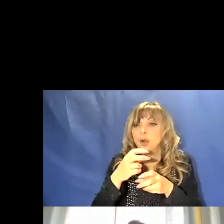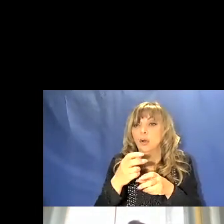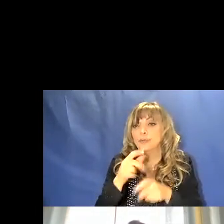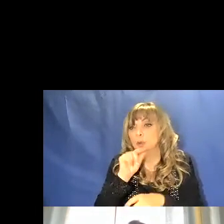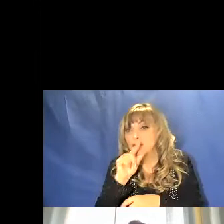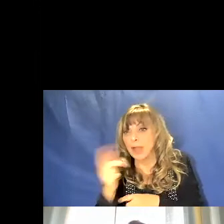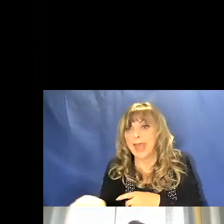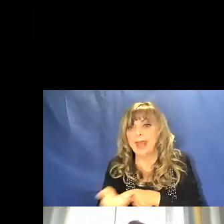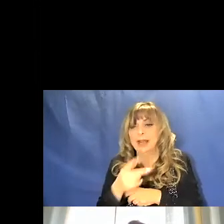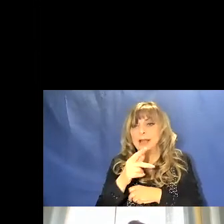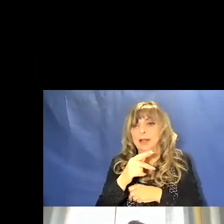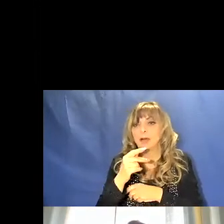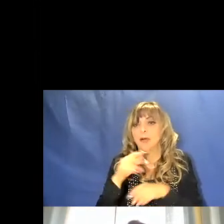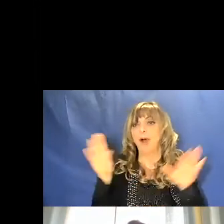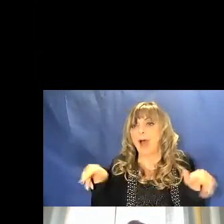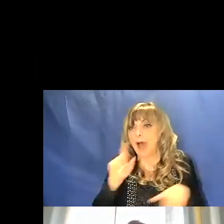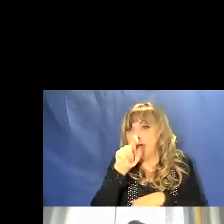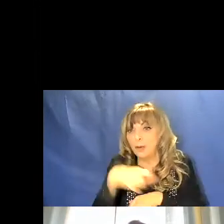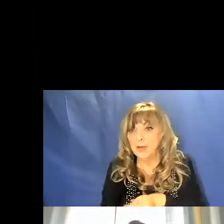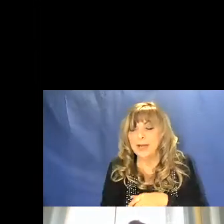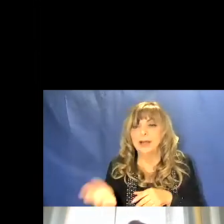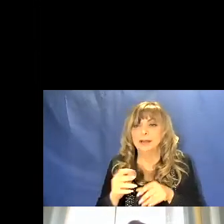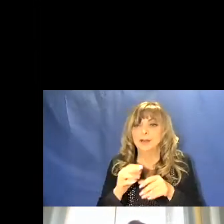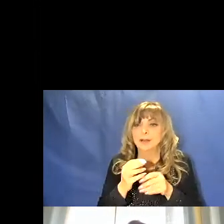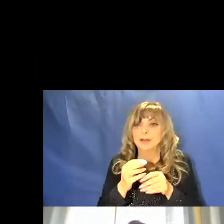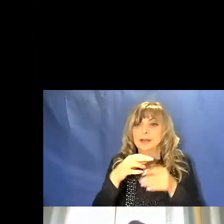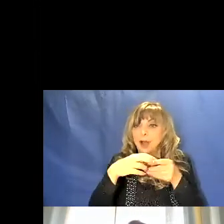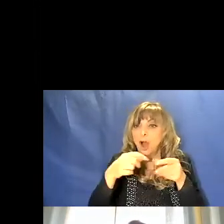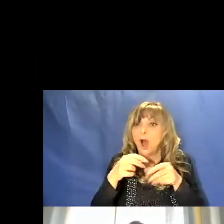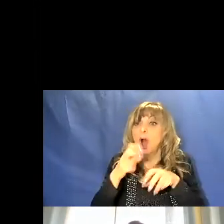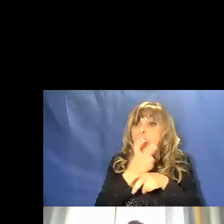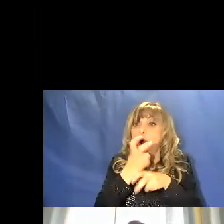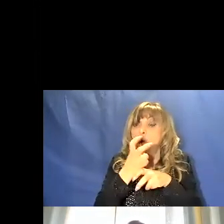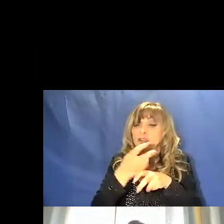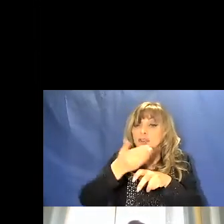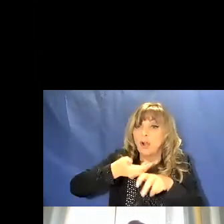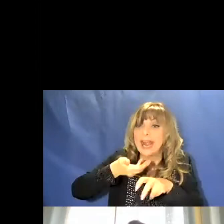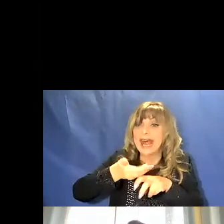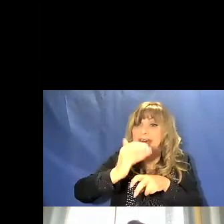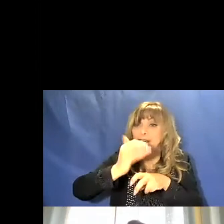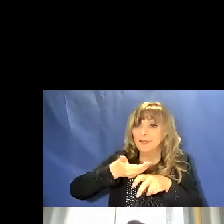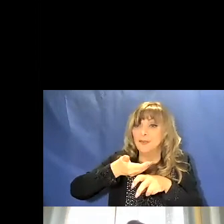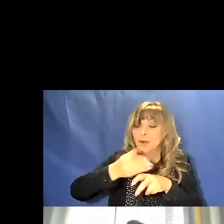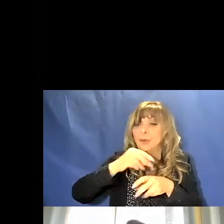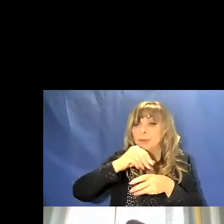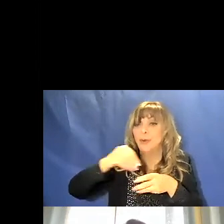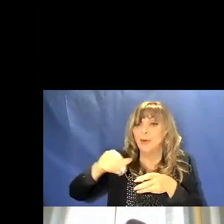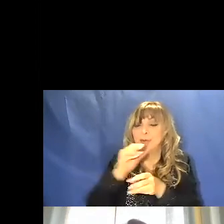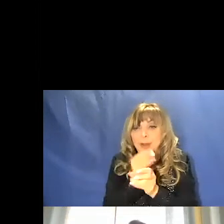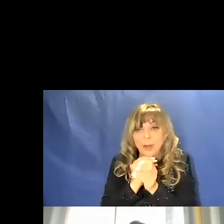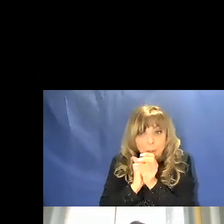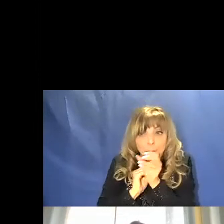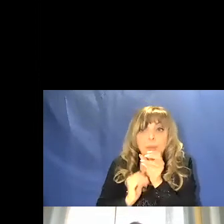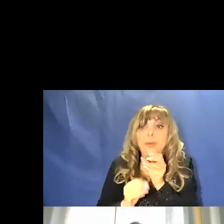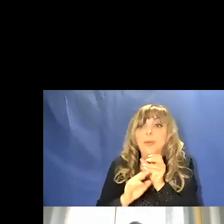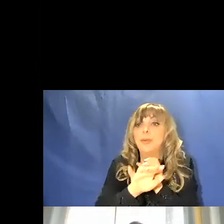cigno di aquila sono gli stessi supporti ossei cavi che sono stati usati anche per